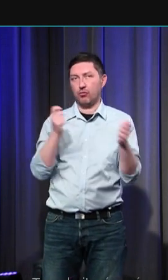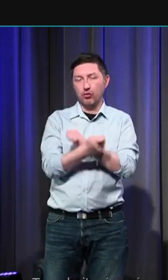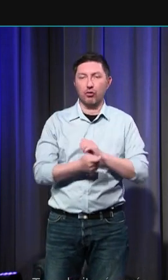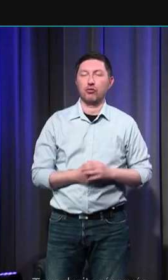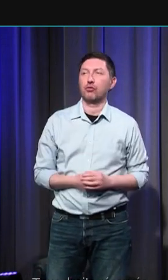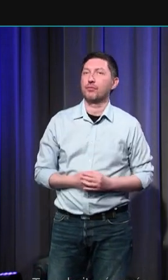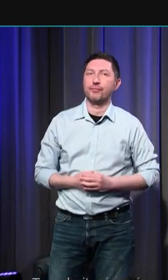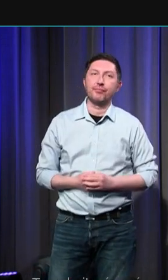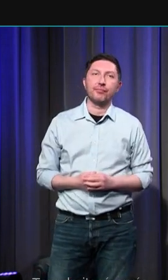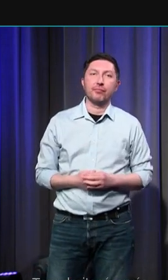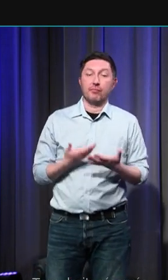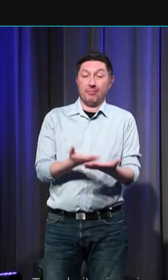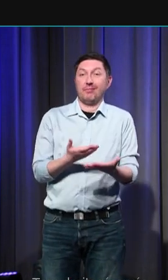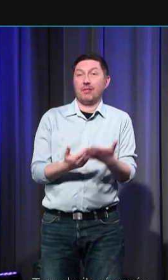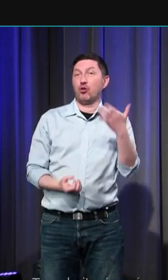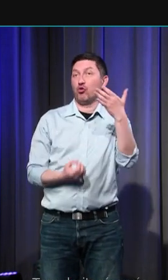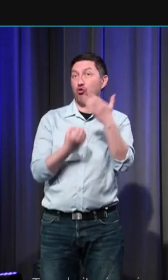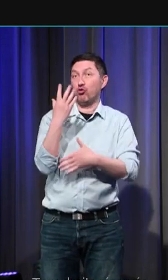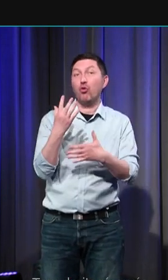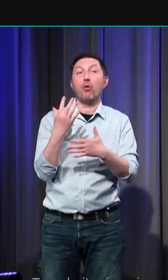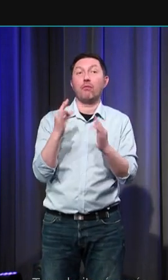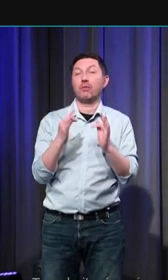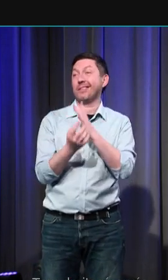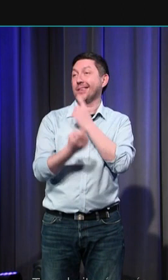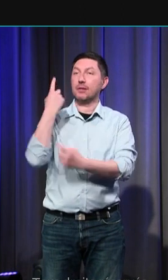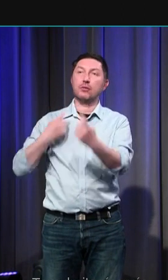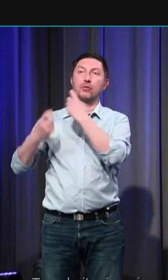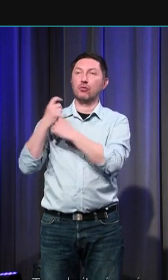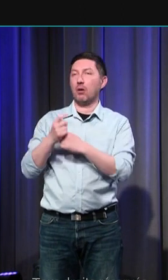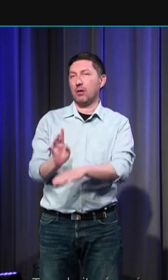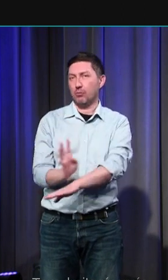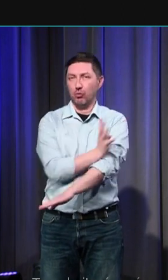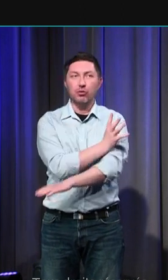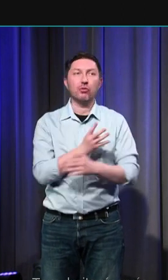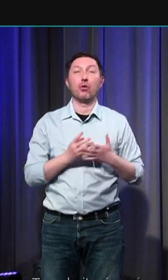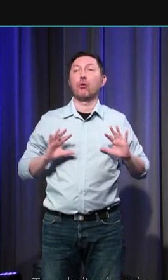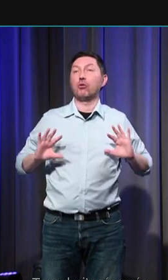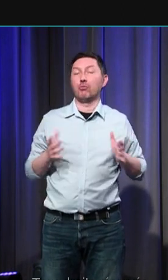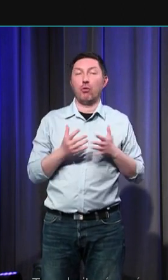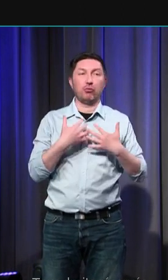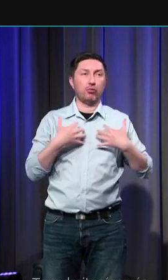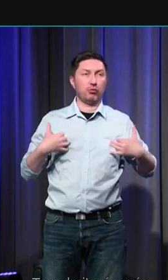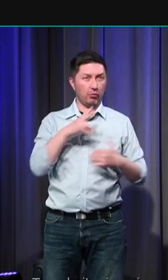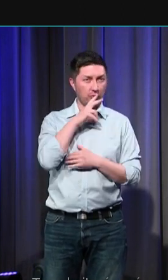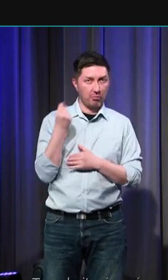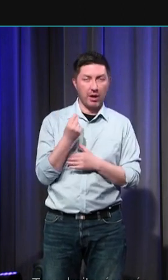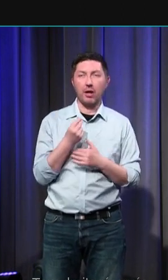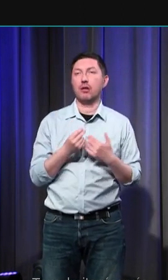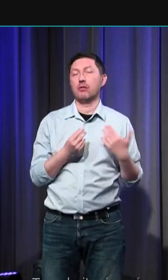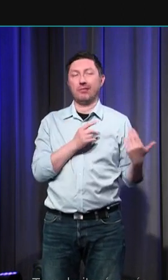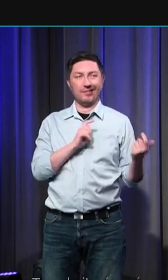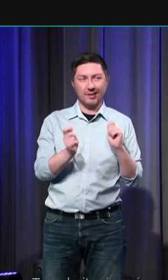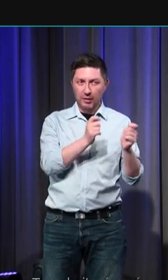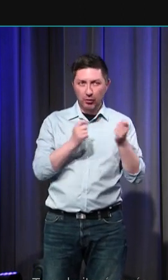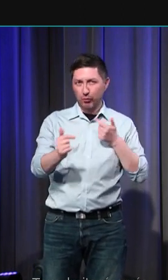finalement la nouveauté de l'histoire des émotions qui est née du dialogue avec les sciences humaines, essentiellement